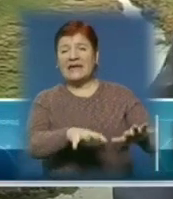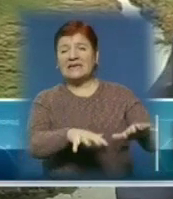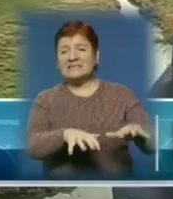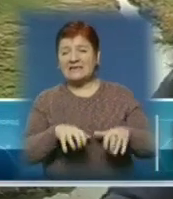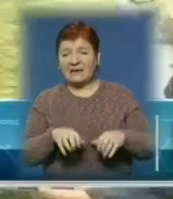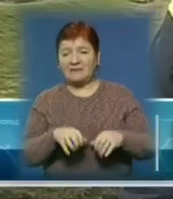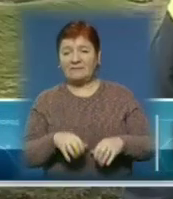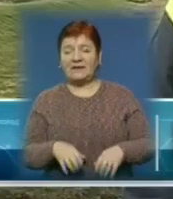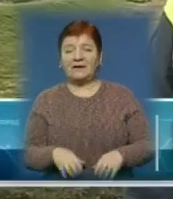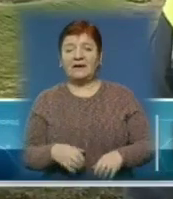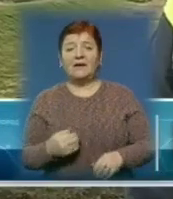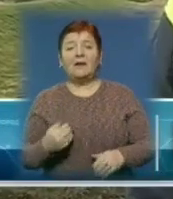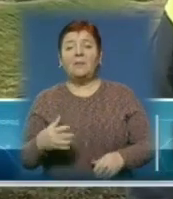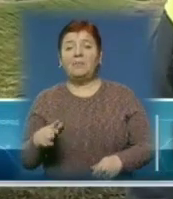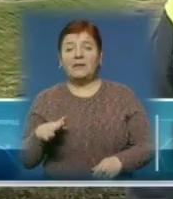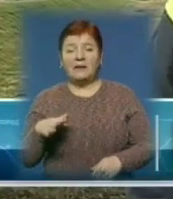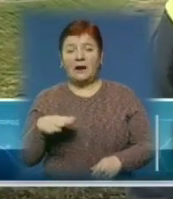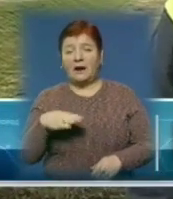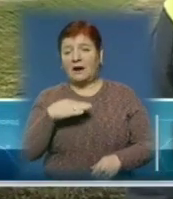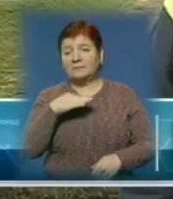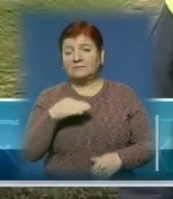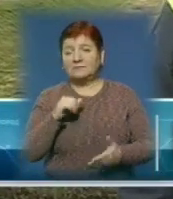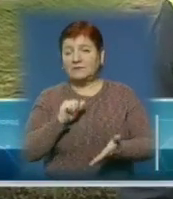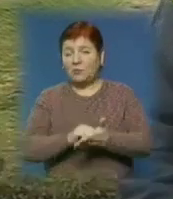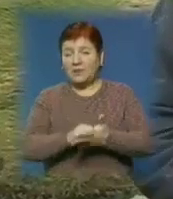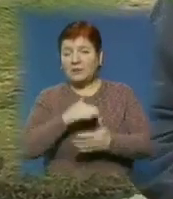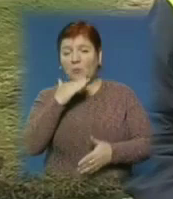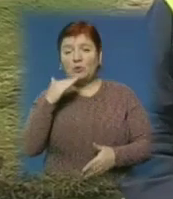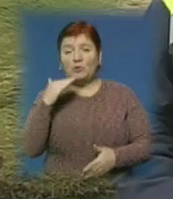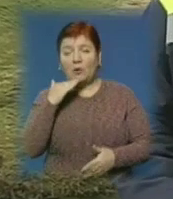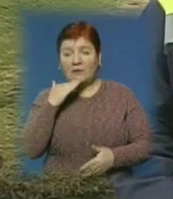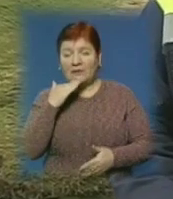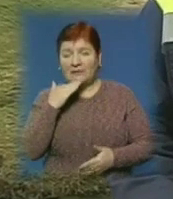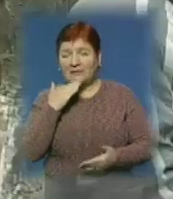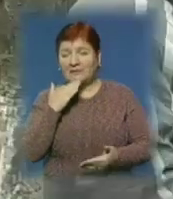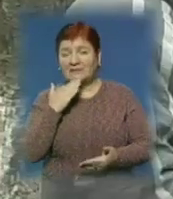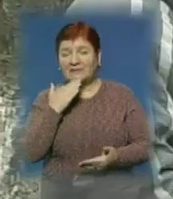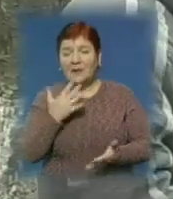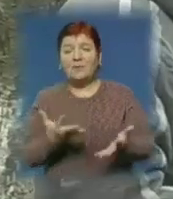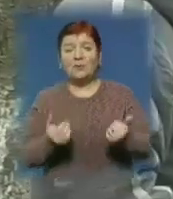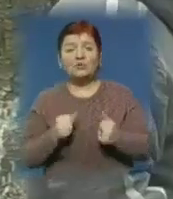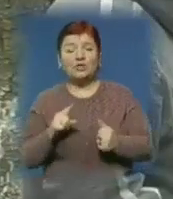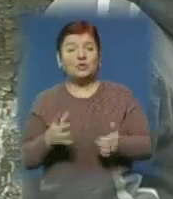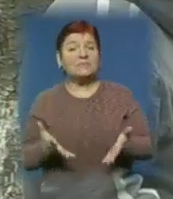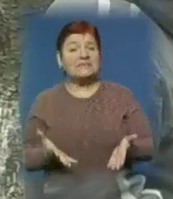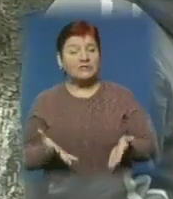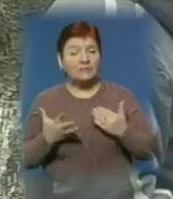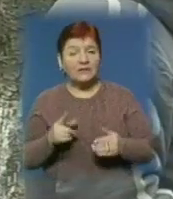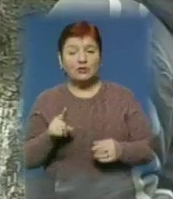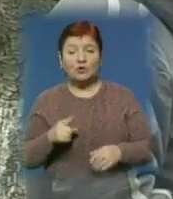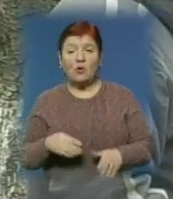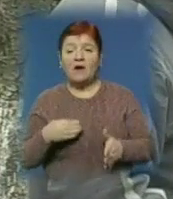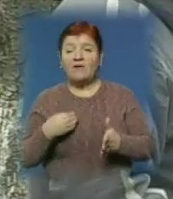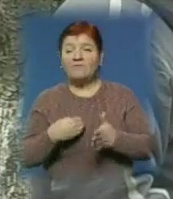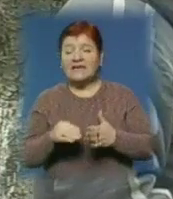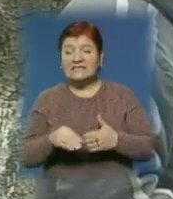туди, туди. Актів багато вже прислалось, приміні, тому що і нас визивали отсюда. Аби з'ясувати, чому власник свиноферми не